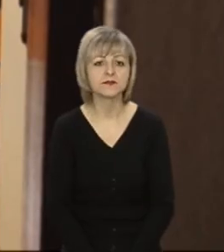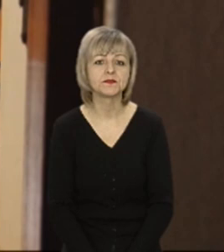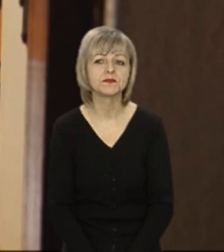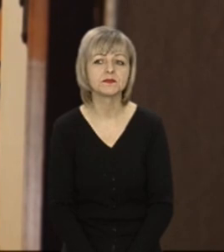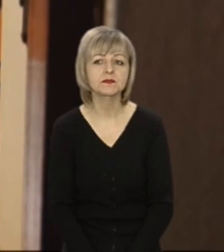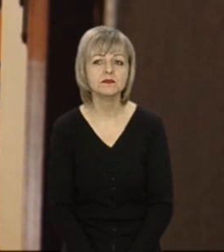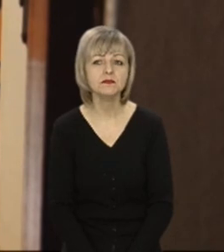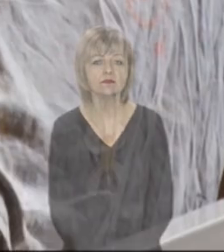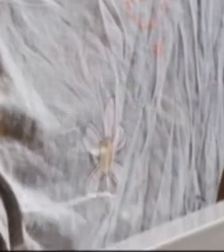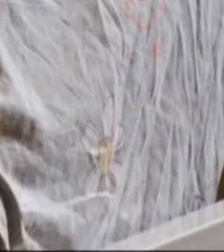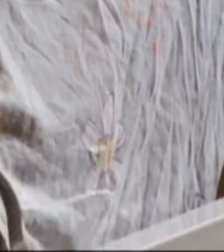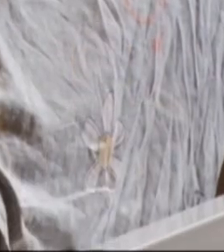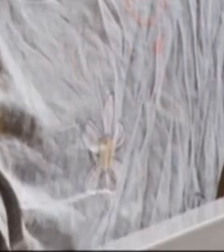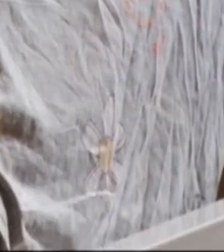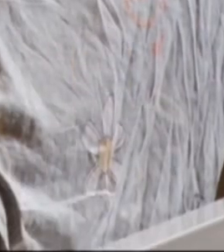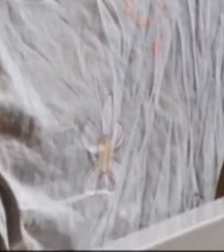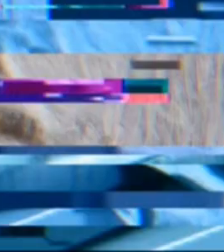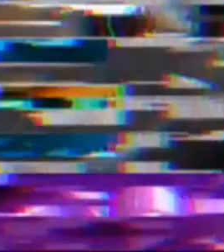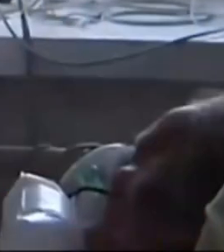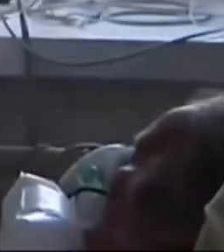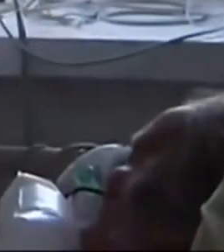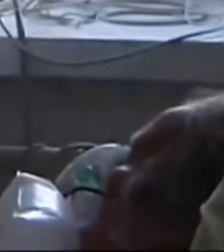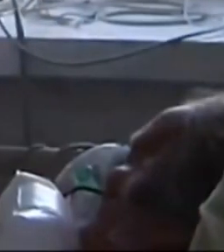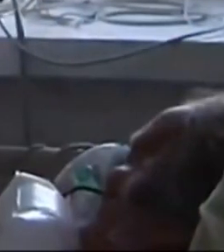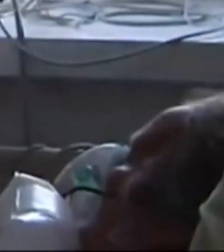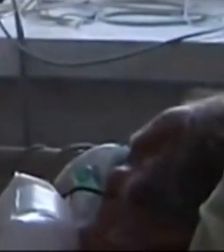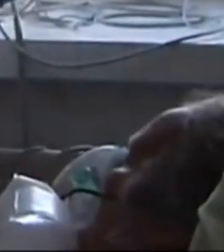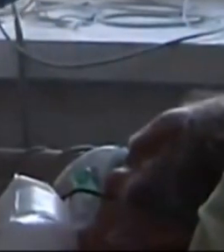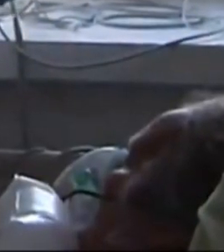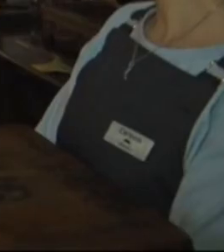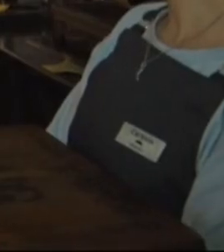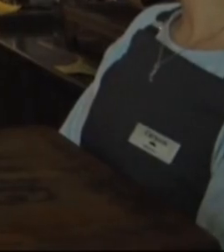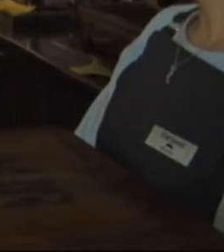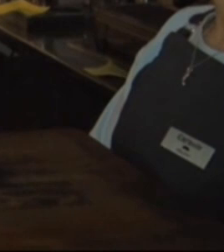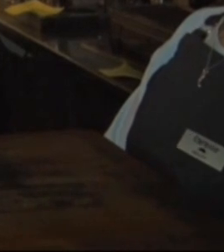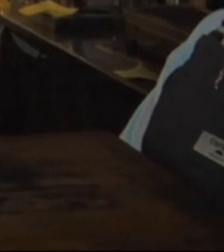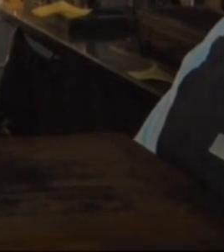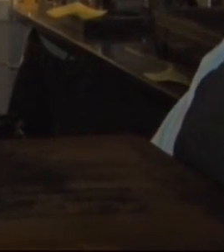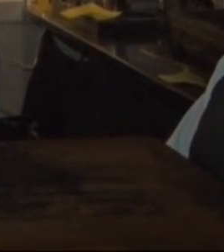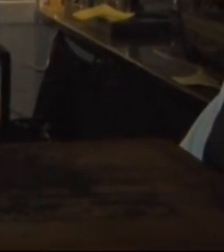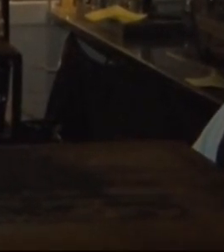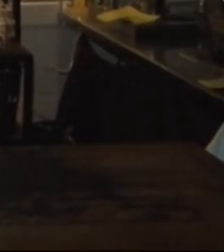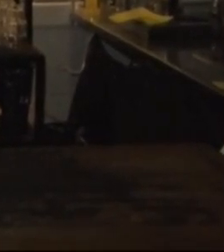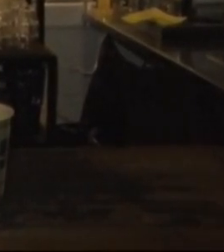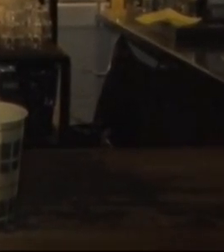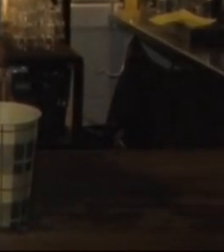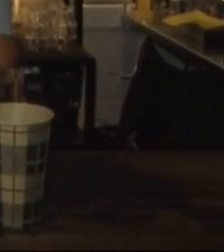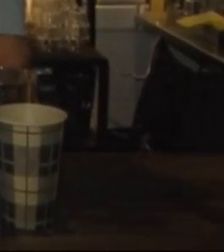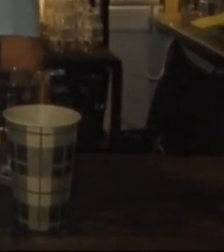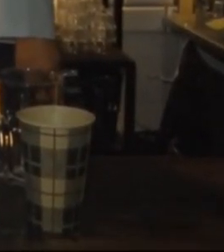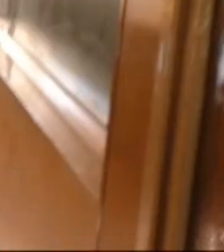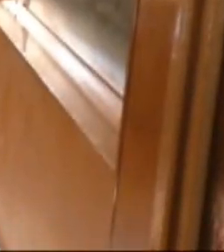Смертність від коронавірусу б'є рекорди. Щоб це зупинити, Волинь пішла у червону зону. Усім сферам життя знову доводиться